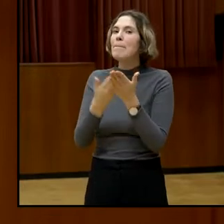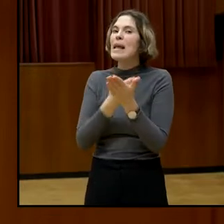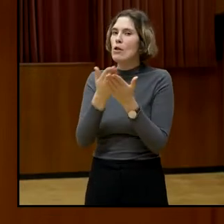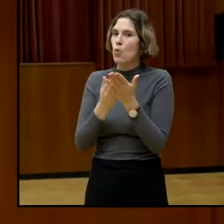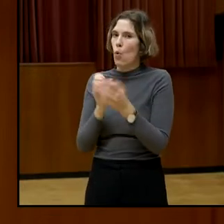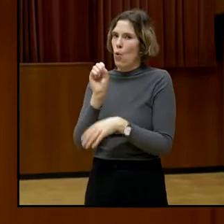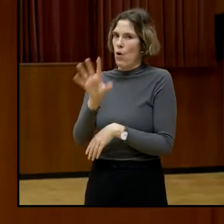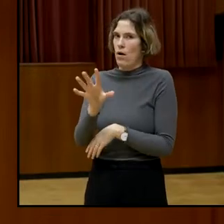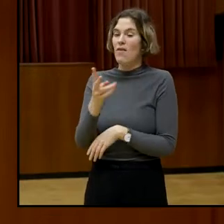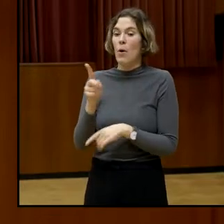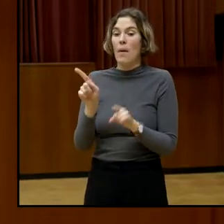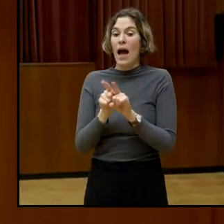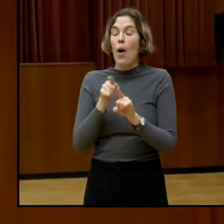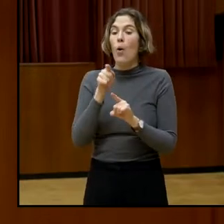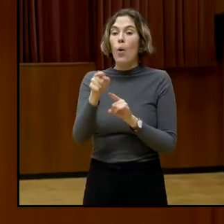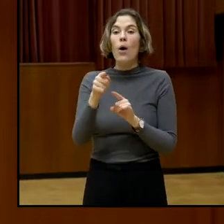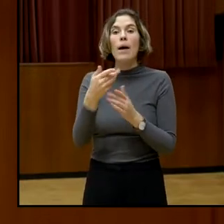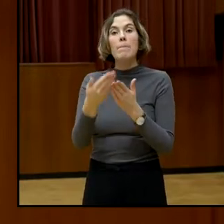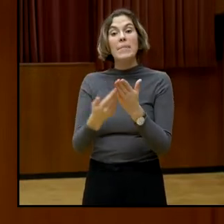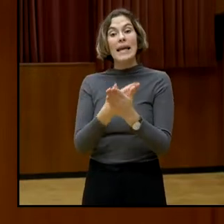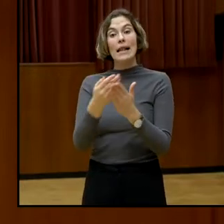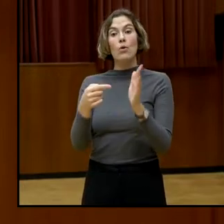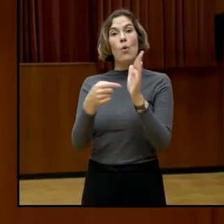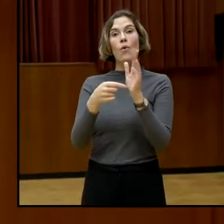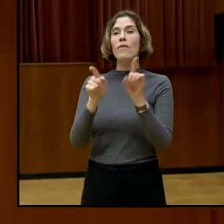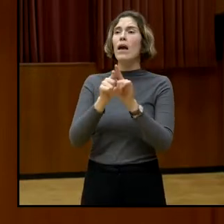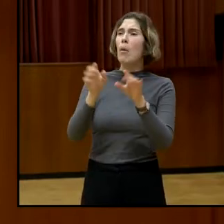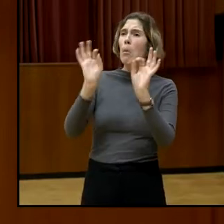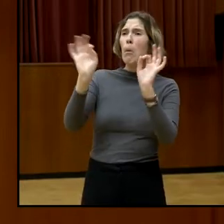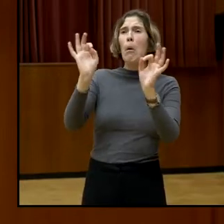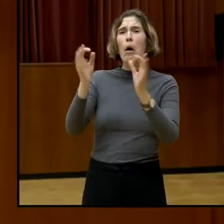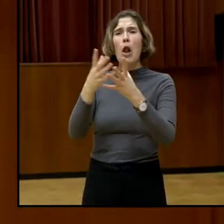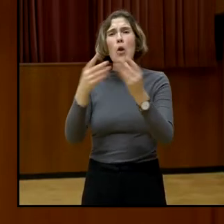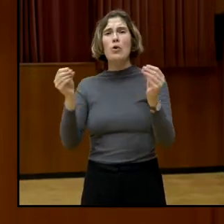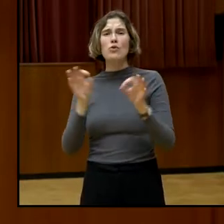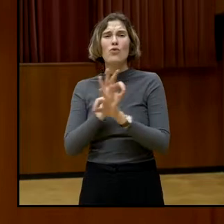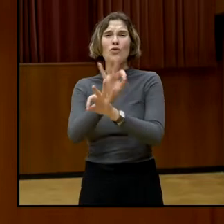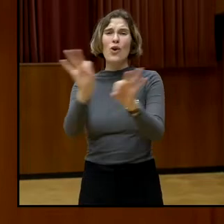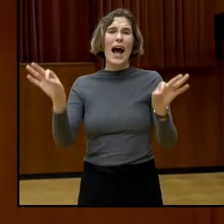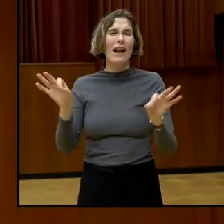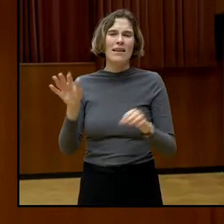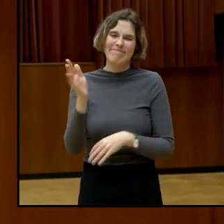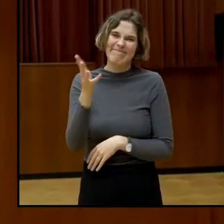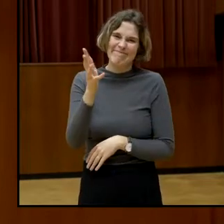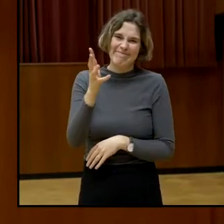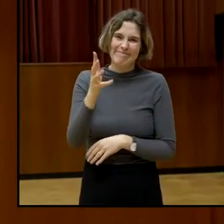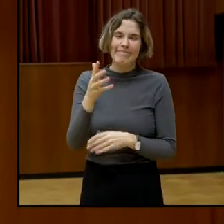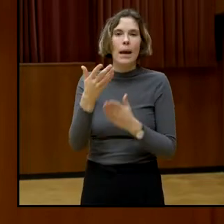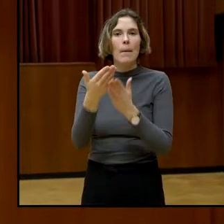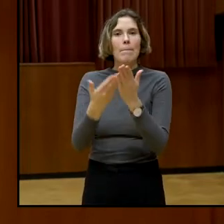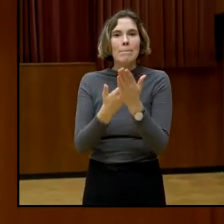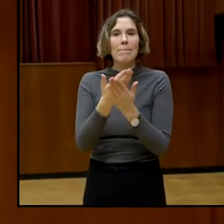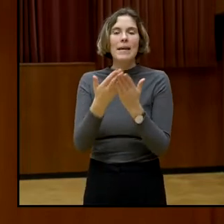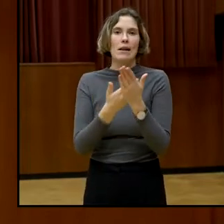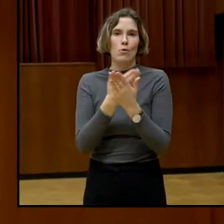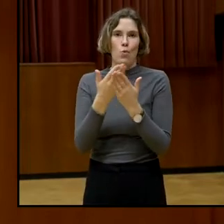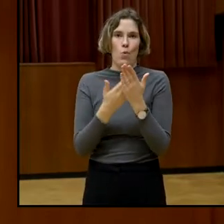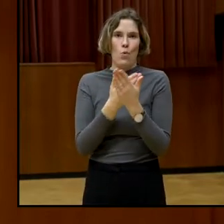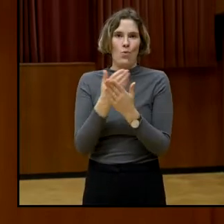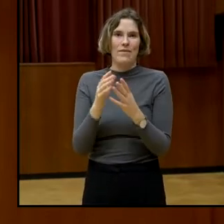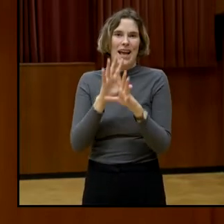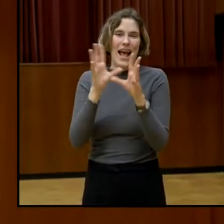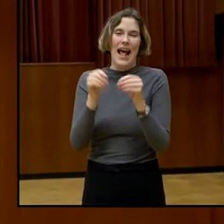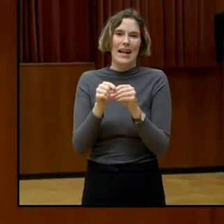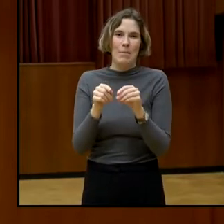dass der Lösungsansatz für alle Probleme ist, wie schon Erz hat schon gesagt, das ist es natürlich nicht, wie soll die Bildung allein auf so komplexe gesellschaftliche